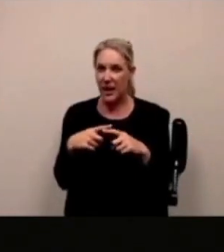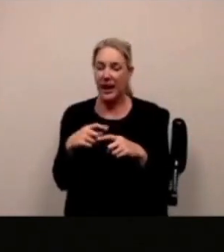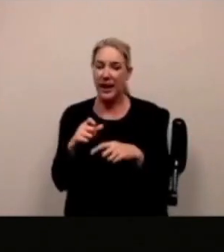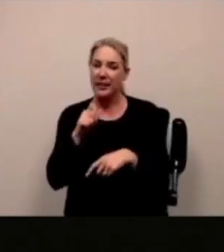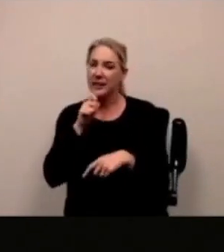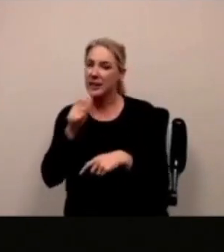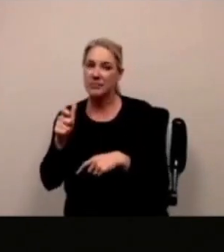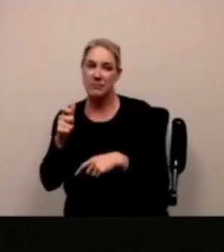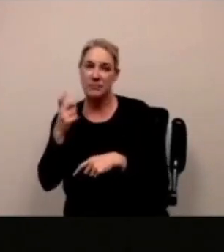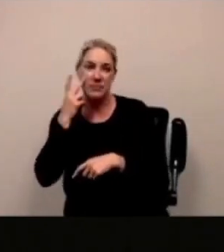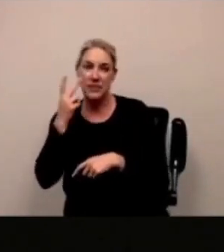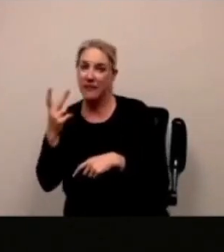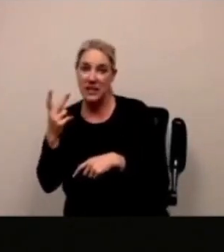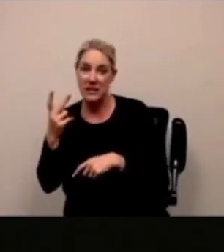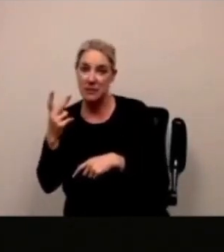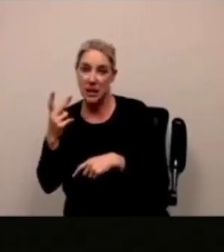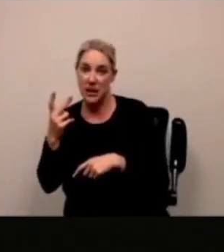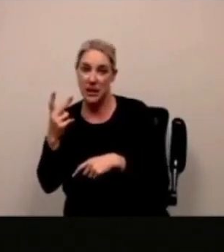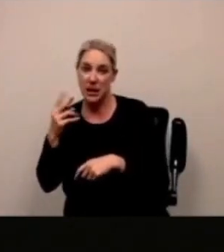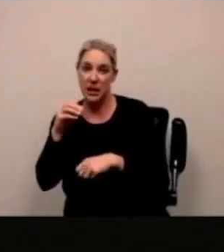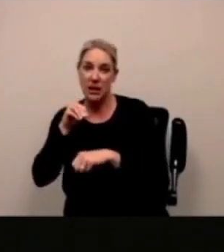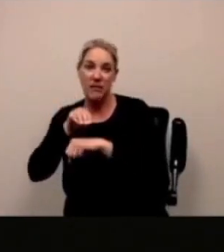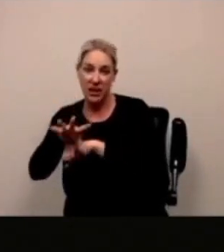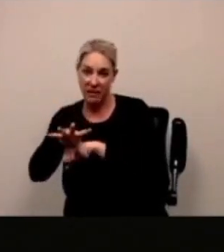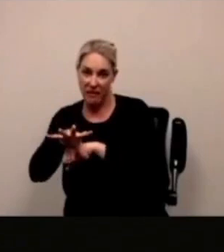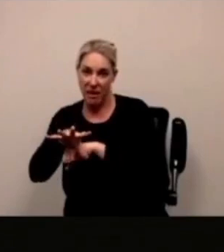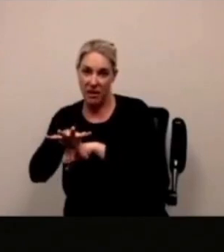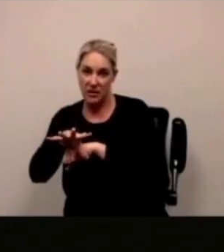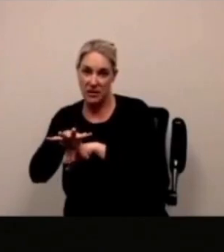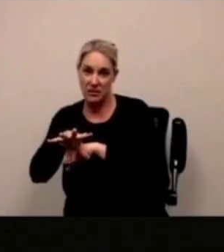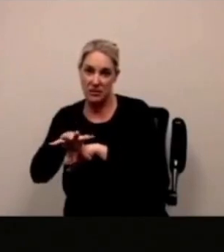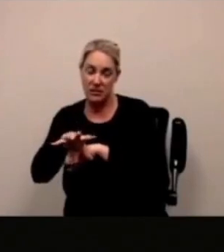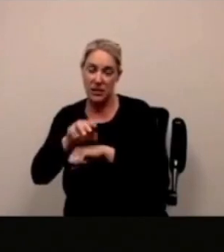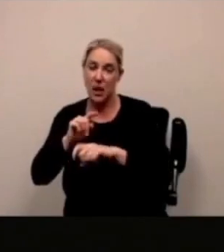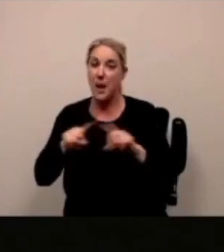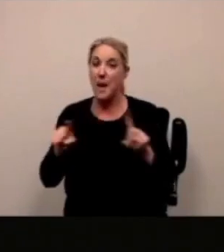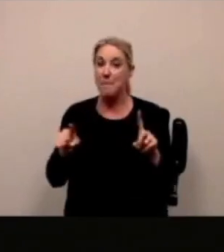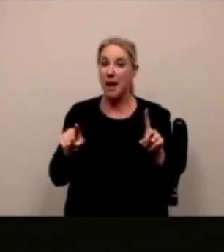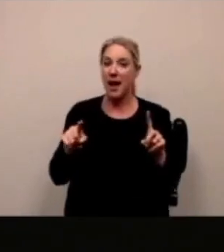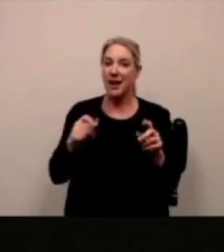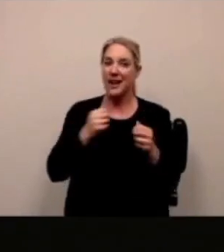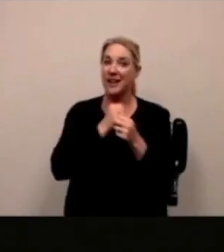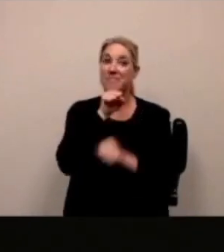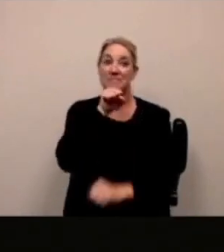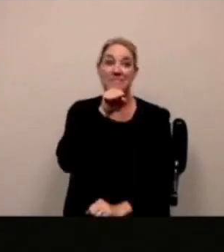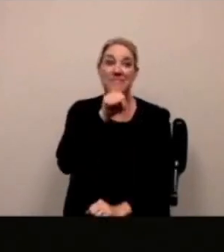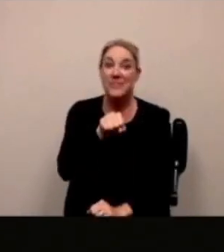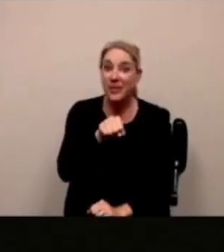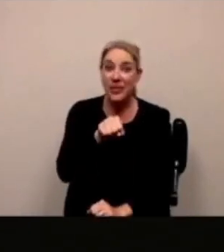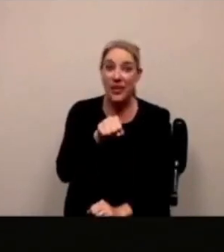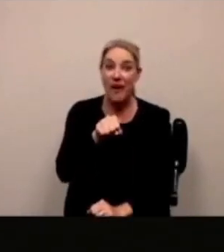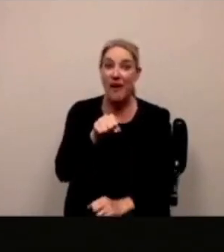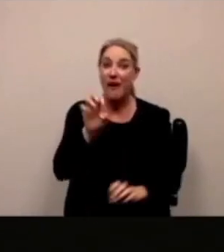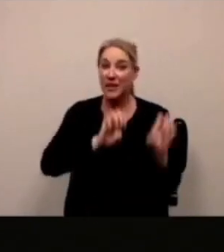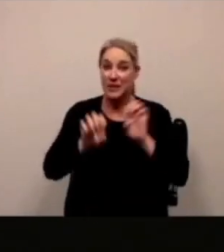già che per il linguaggio tecnico e la invisibilità degli effetti lo rendeva